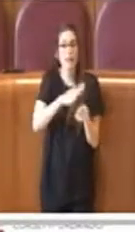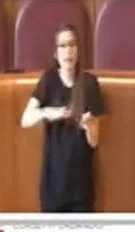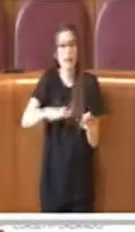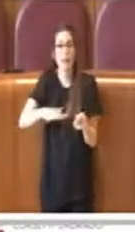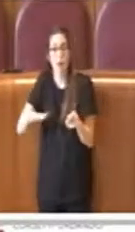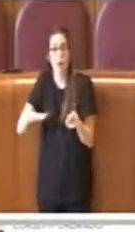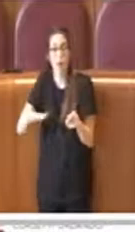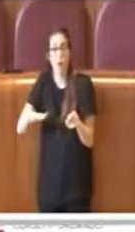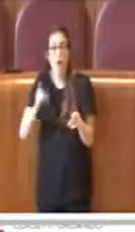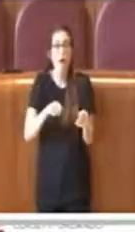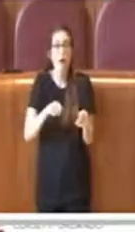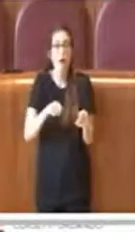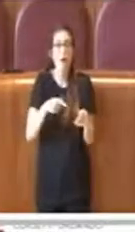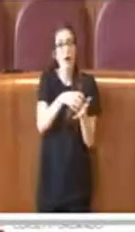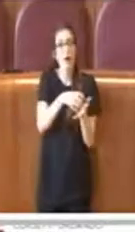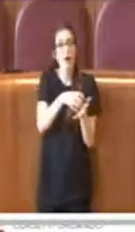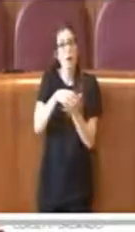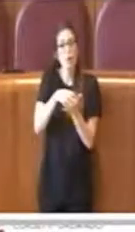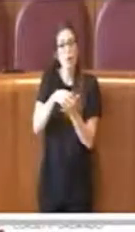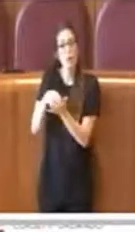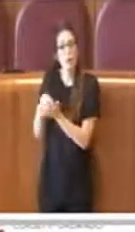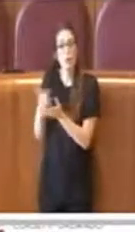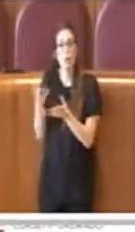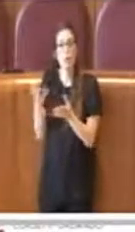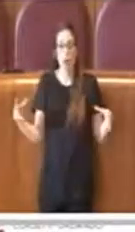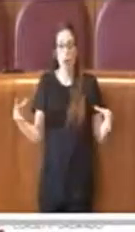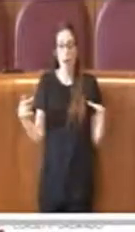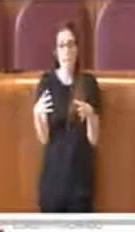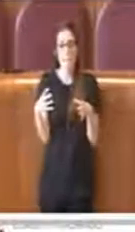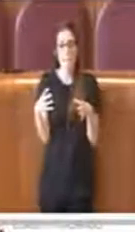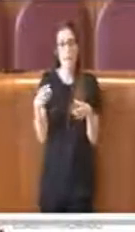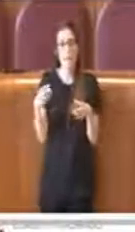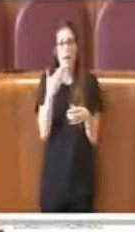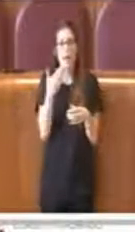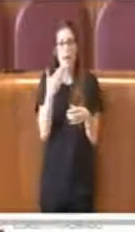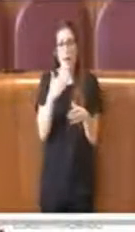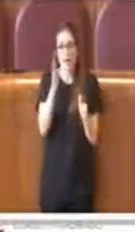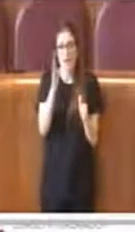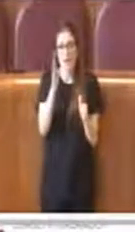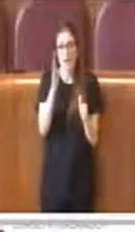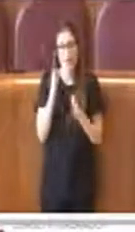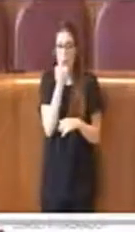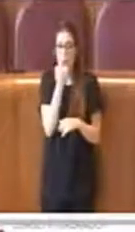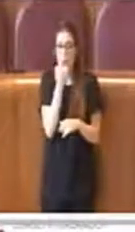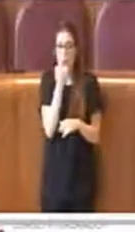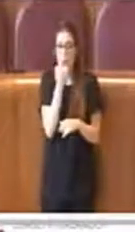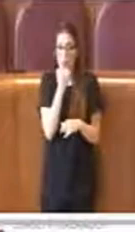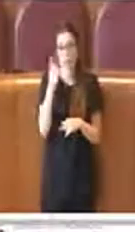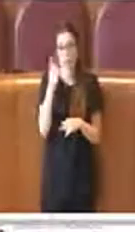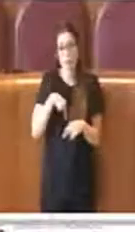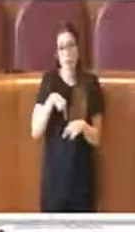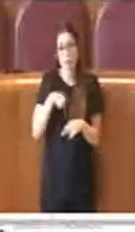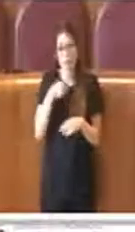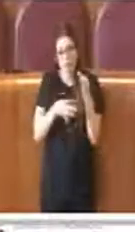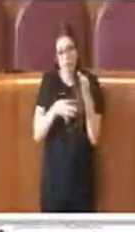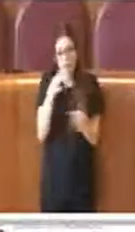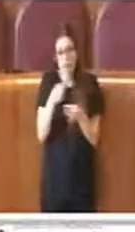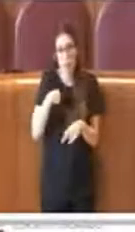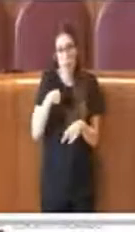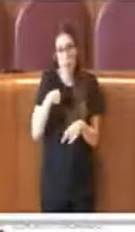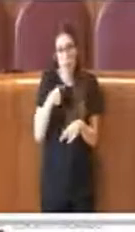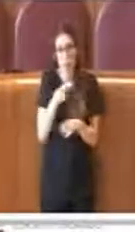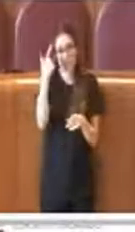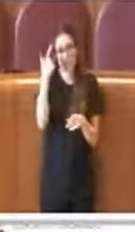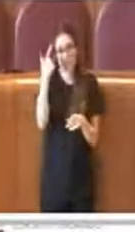anche poi di riportare il loro contributo in un organismo centrale. Grazie a tutti per l'attenzione, scusate se mi sono dilungata, ma come molti di voi hanno